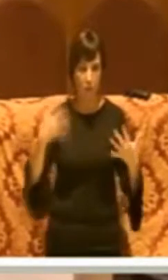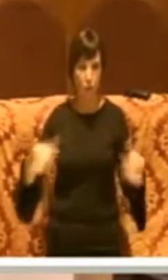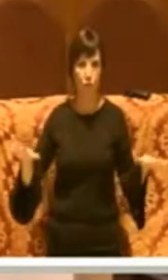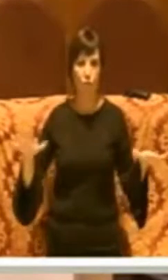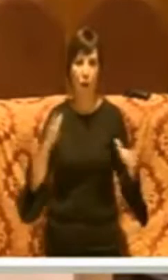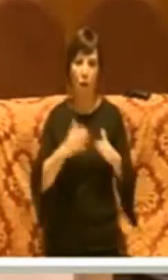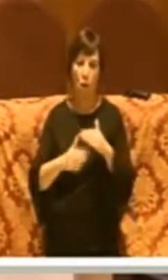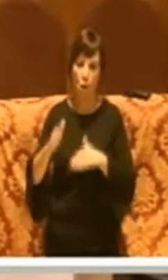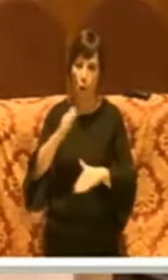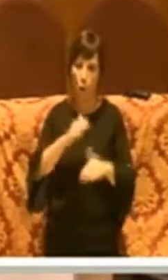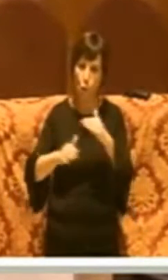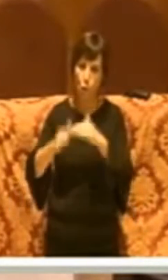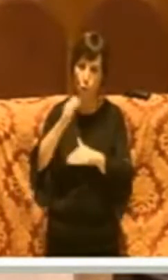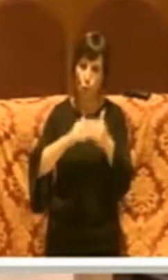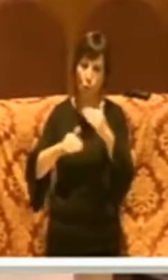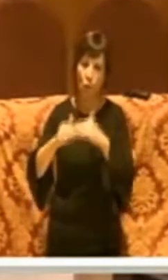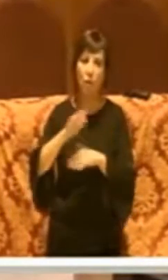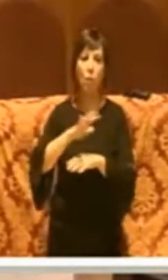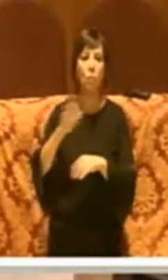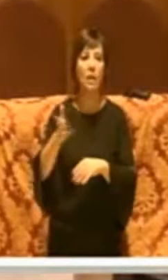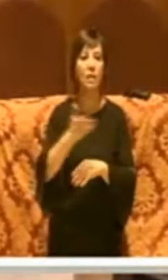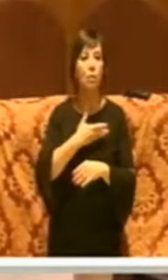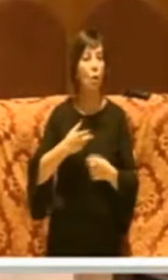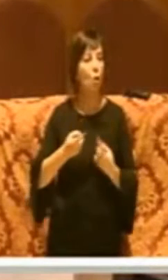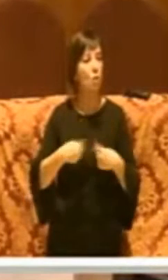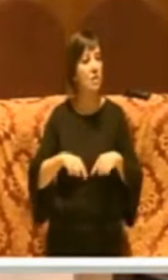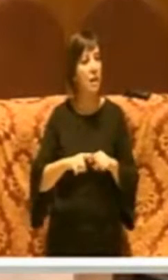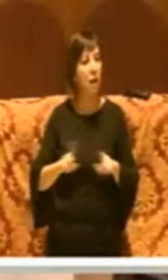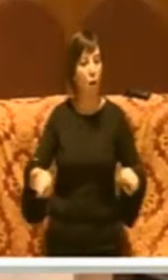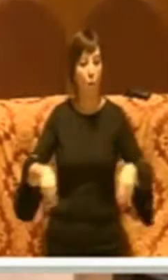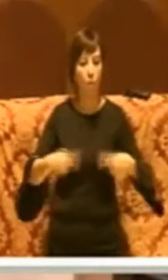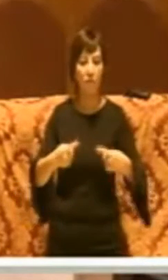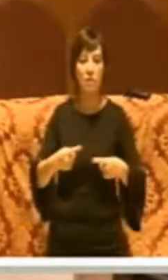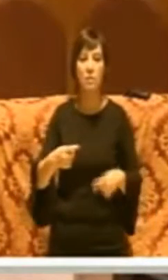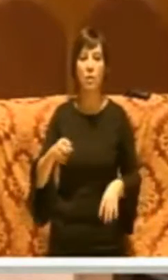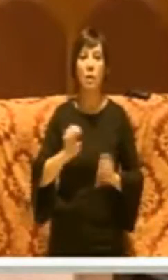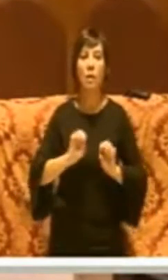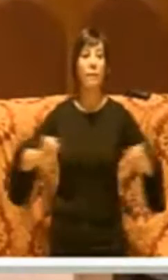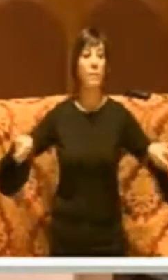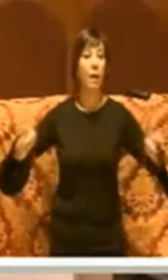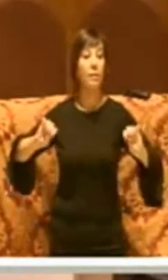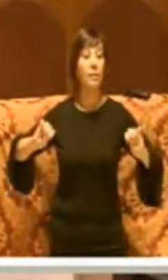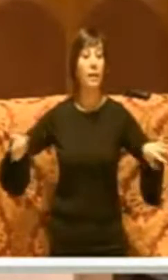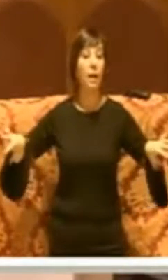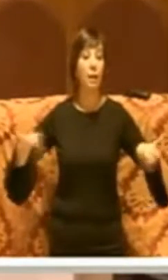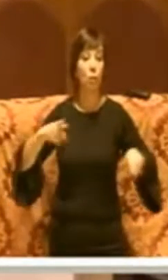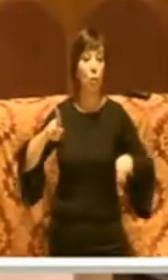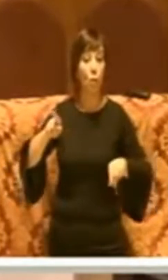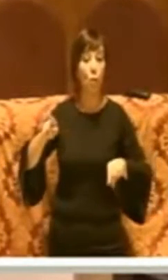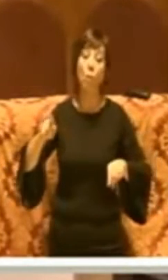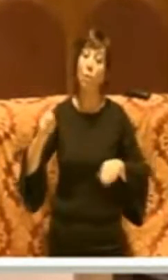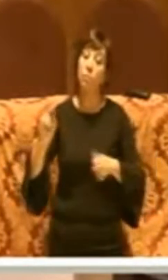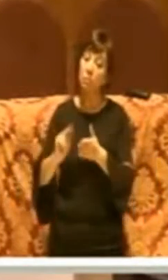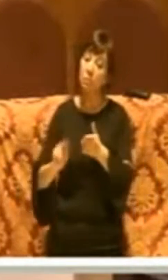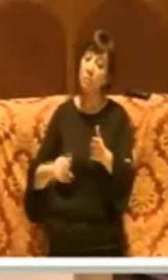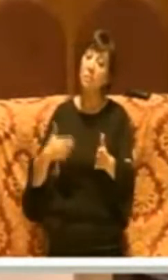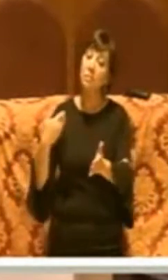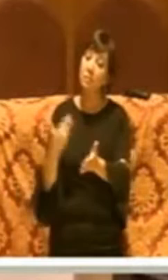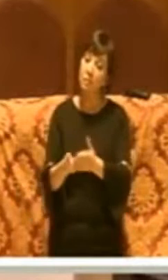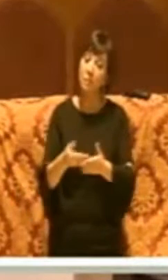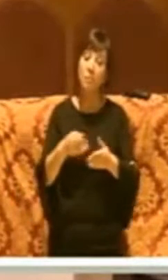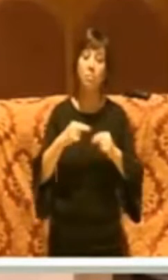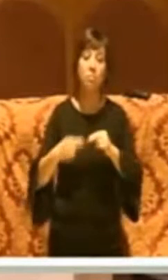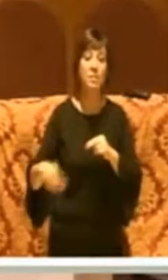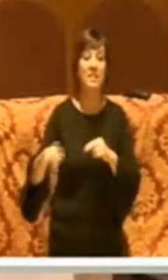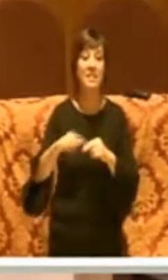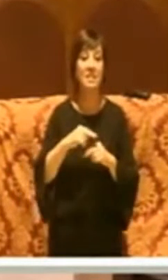costruite un altro consigliere di opposizione si è bantato che lui ha fatto costruire diverse piste ciclabili